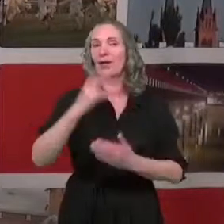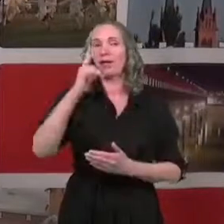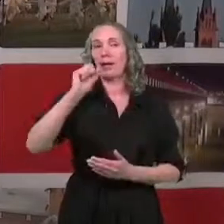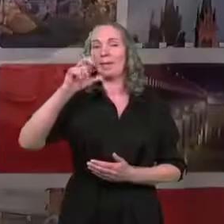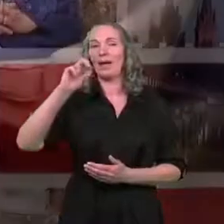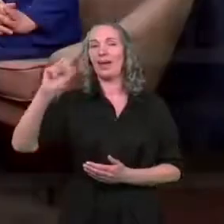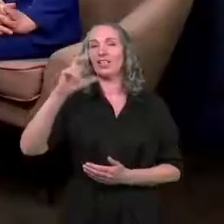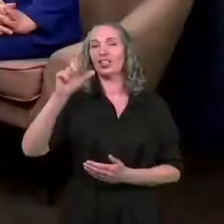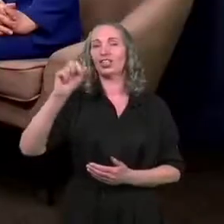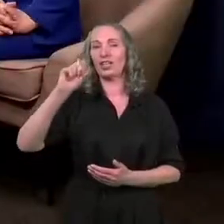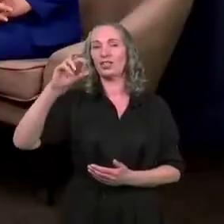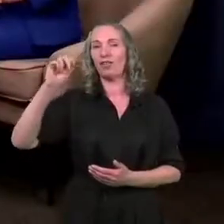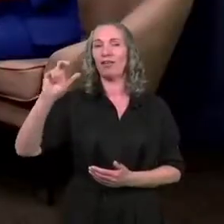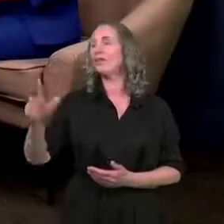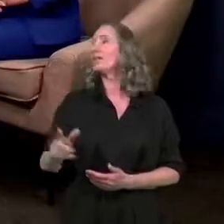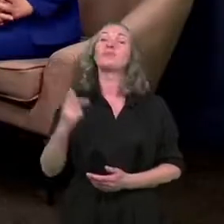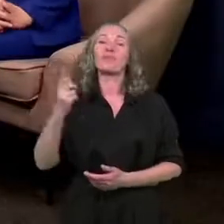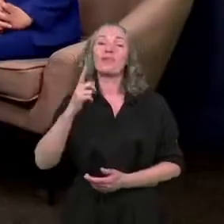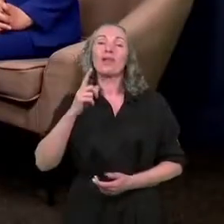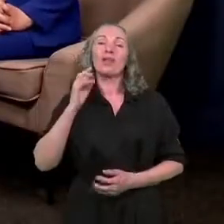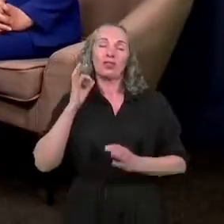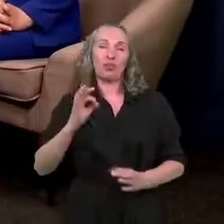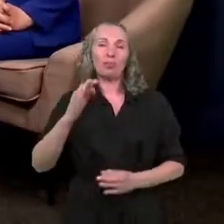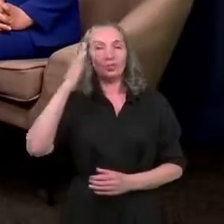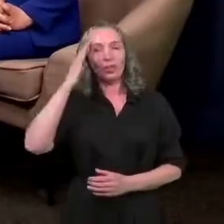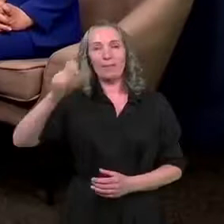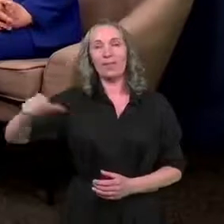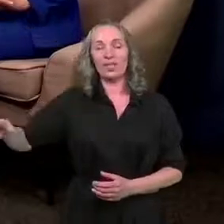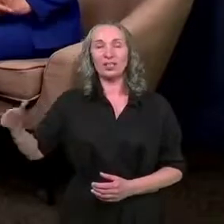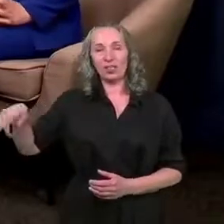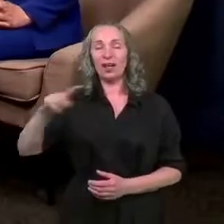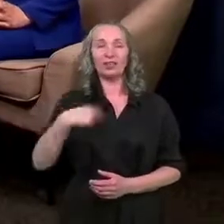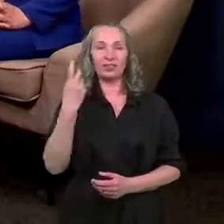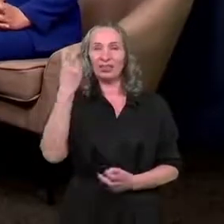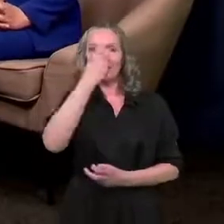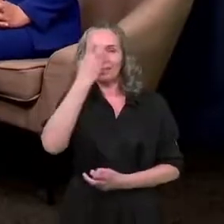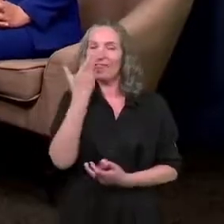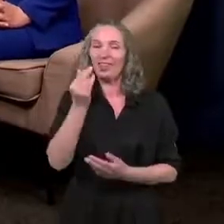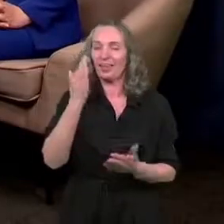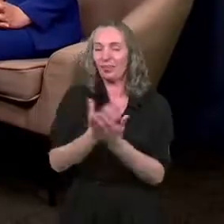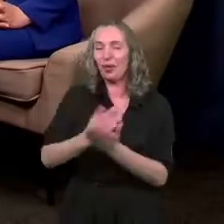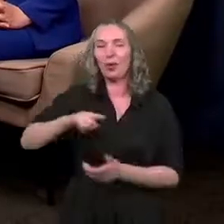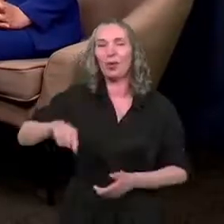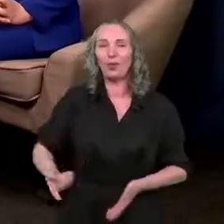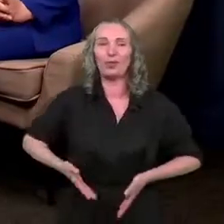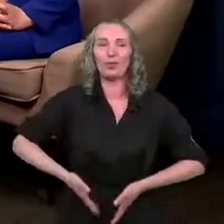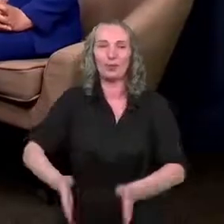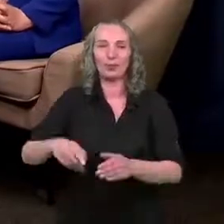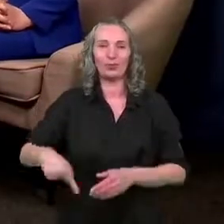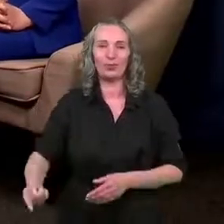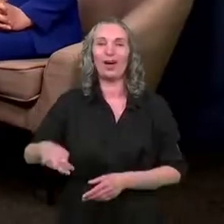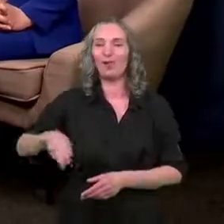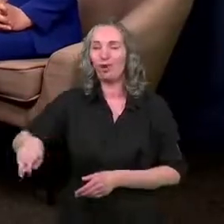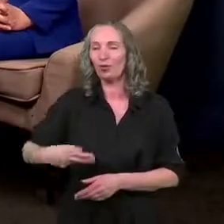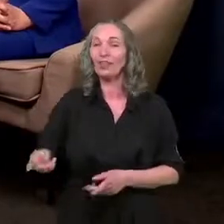Szaconkiem. Rzeczywiście dobrze, że mieszkańcy interesują się nie tylko dziurami w ulicach i w